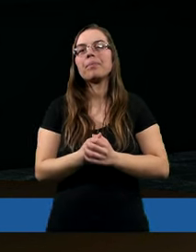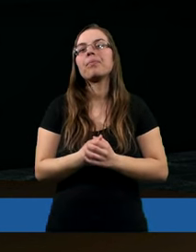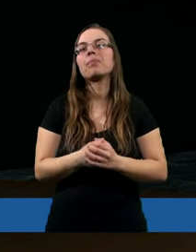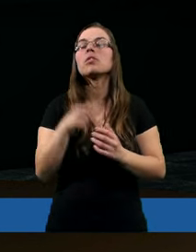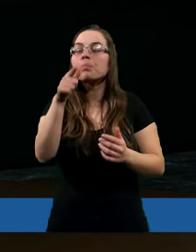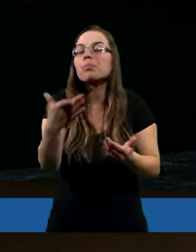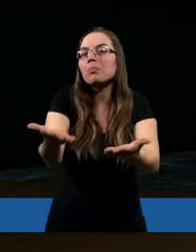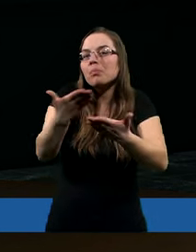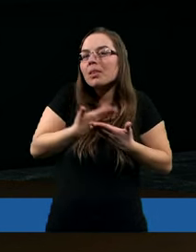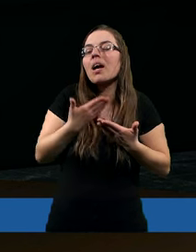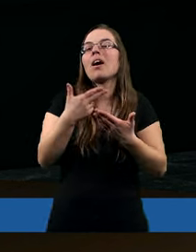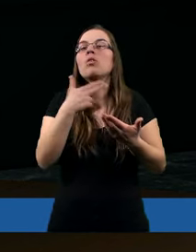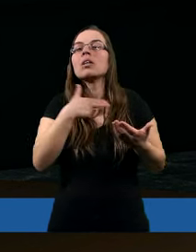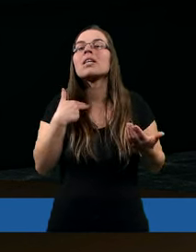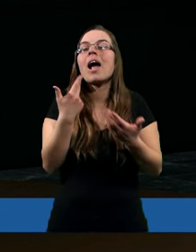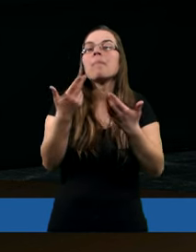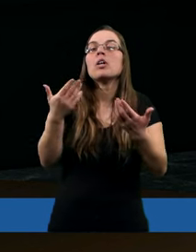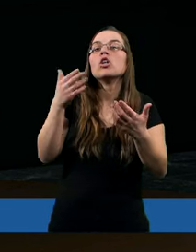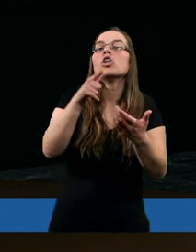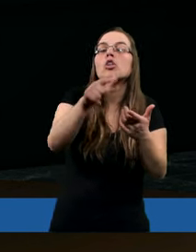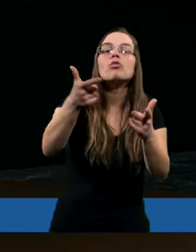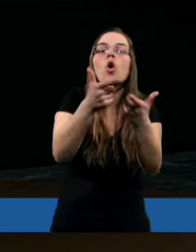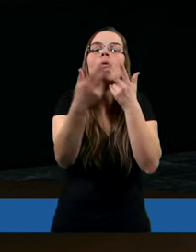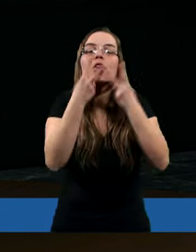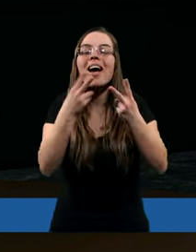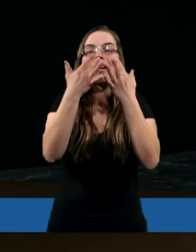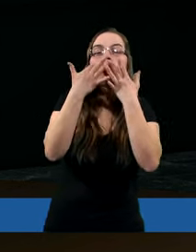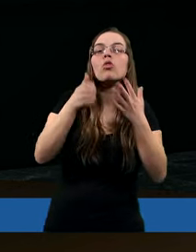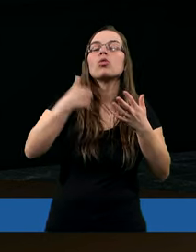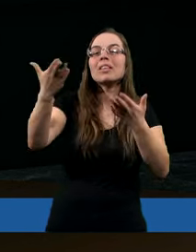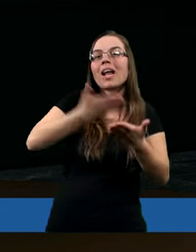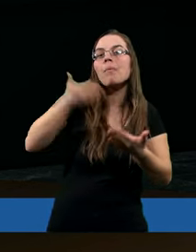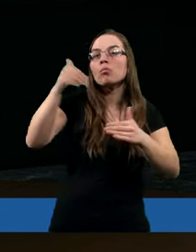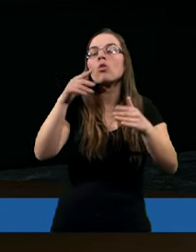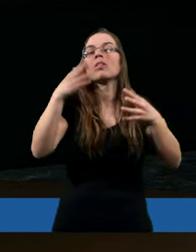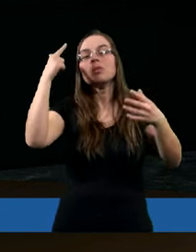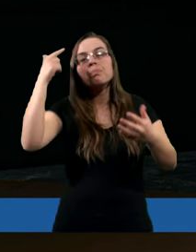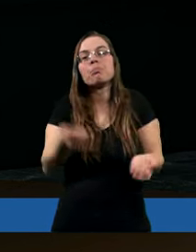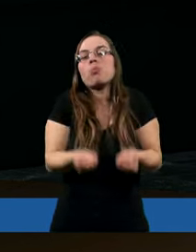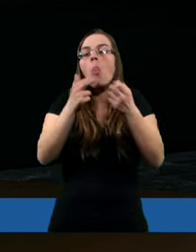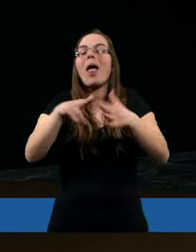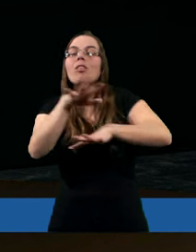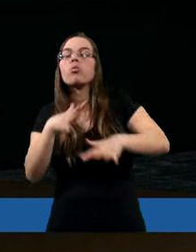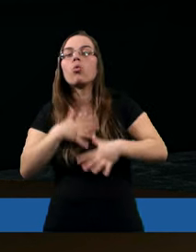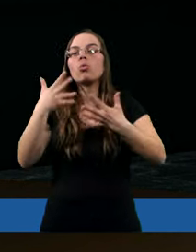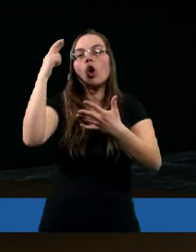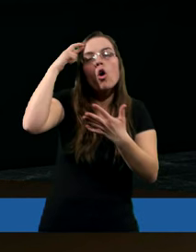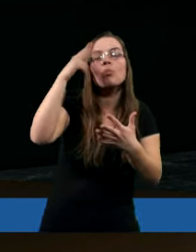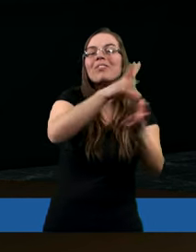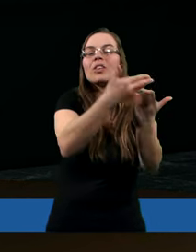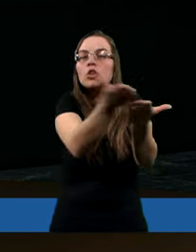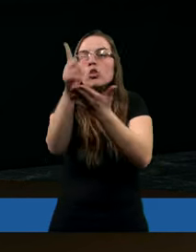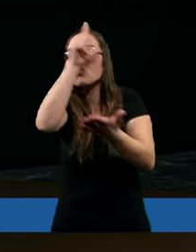to, co tutaj było czytane, to, co było mówione, by w jakiś sposób mogło podnieść na duchu ludzi,